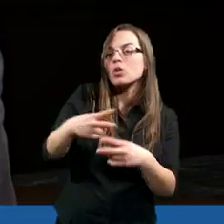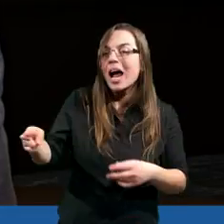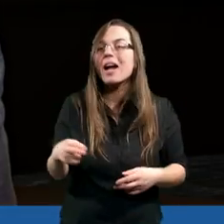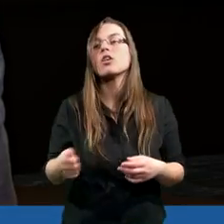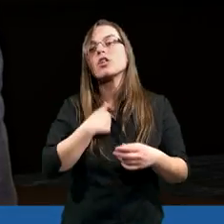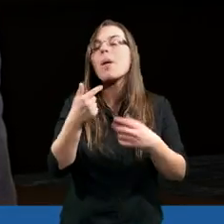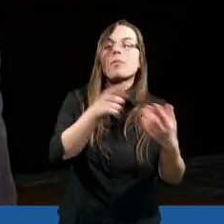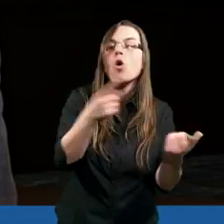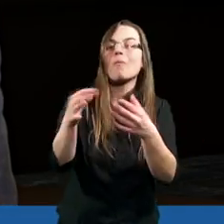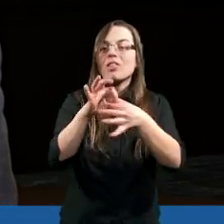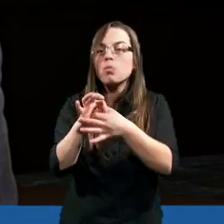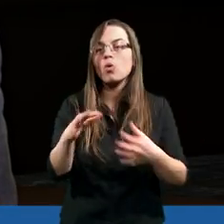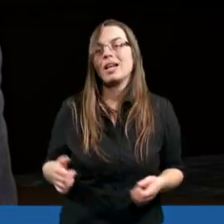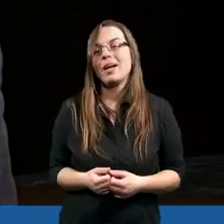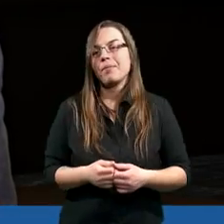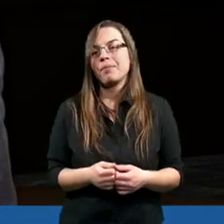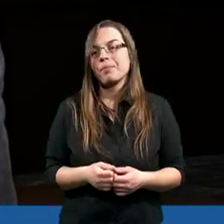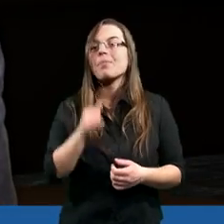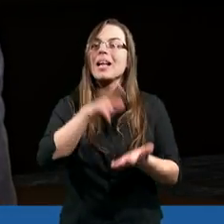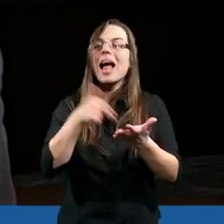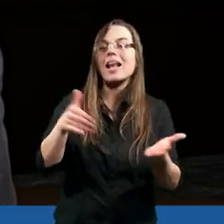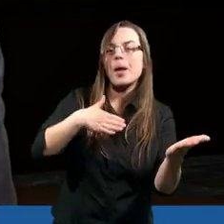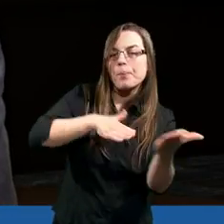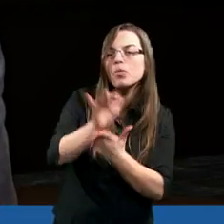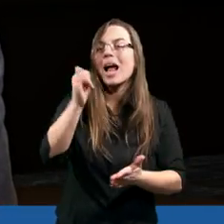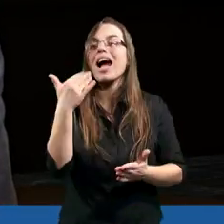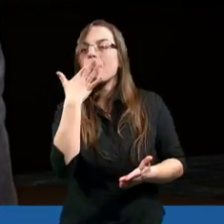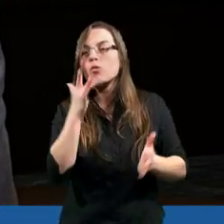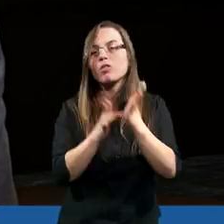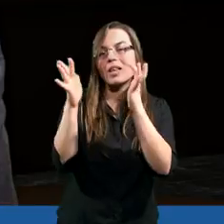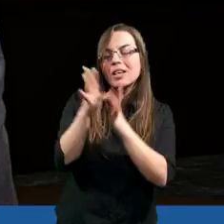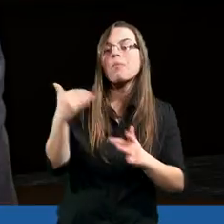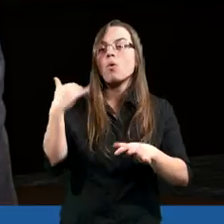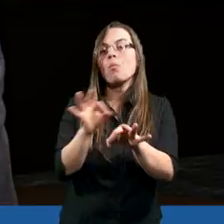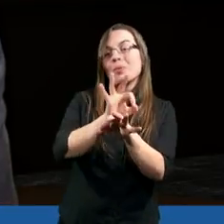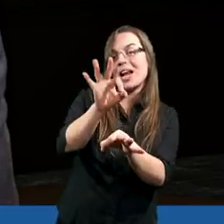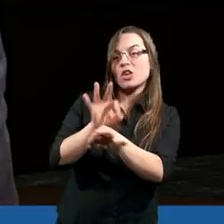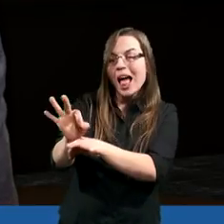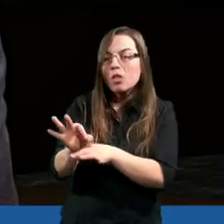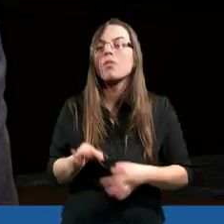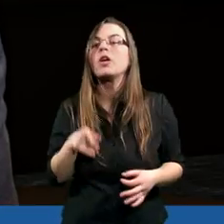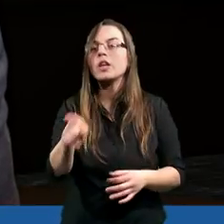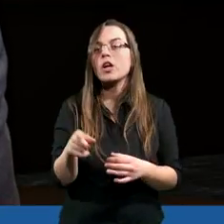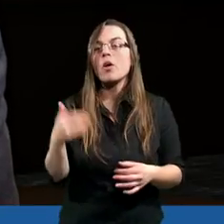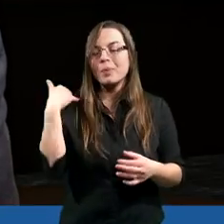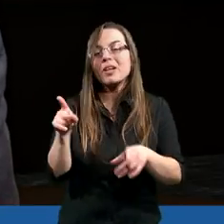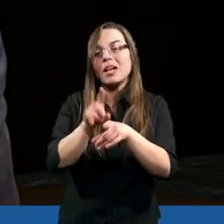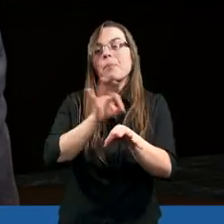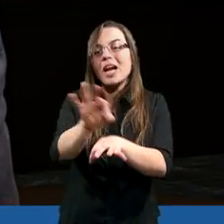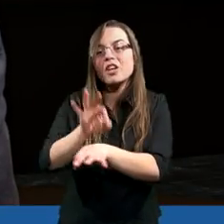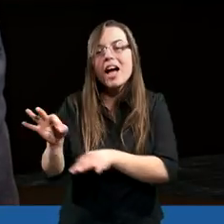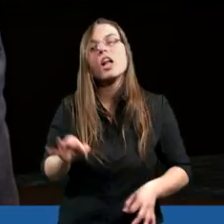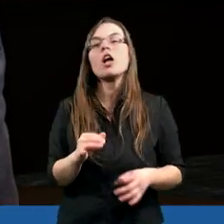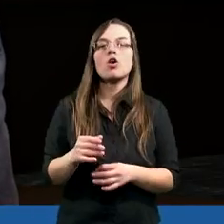byli jednak prześladowani. Już na samym początku, tak jak Pan Jezus był prześladowany i oni później też byli prześladowani,